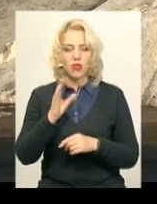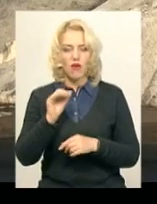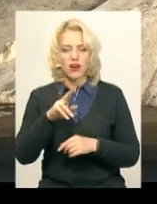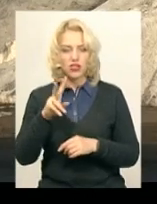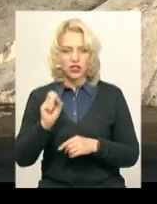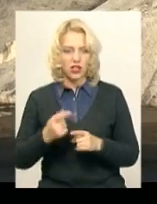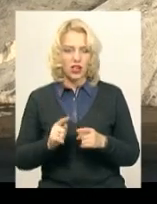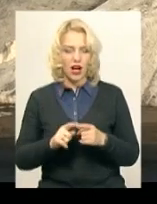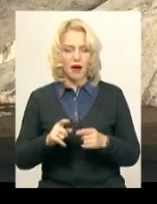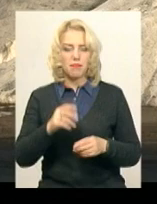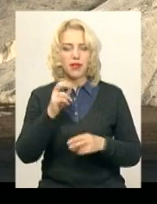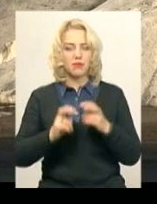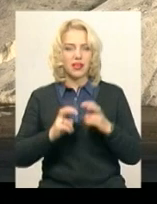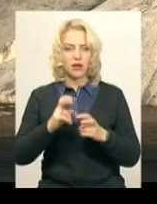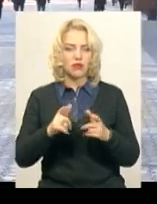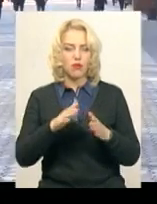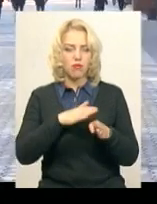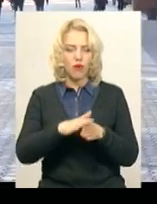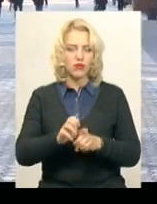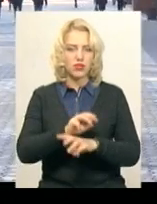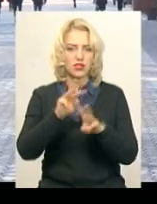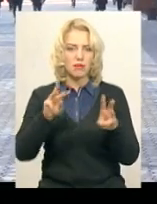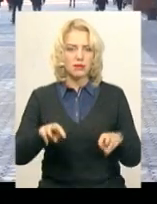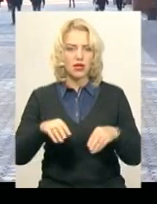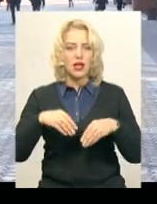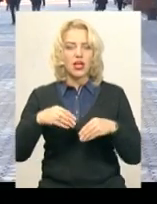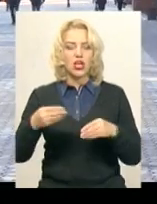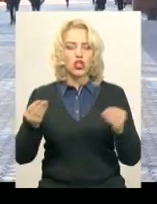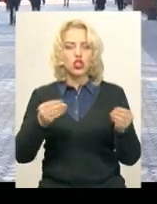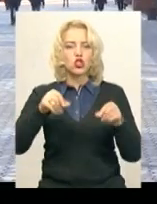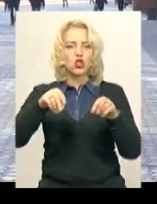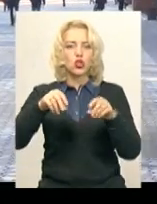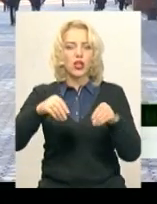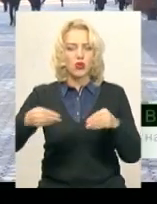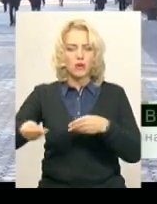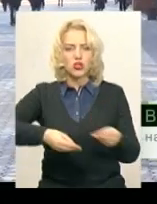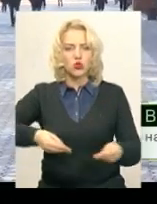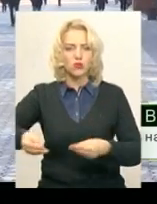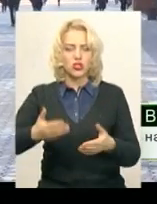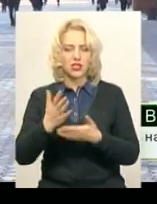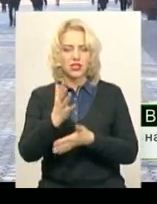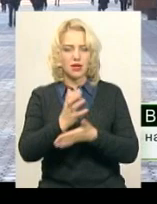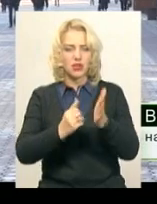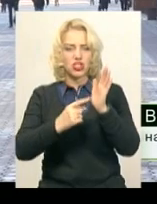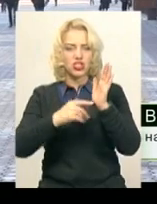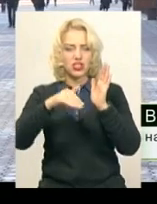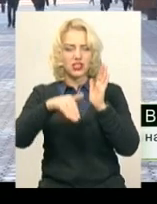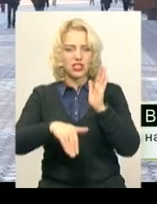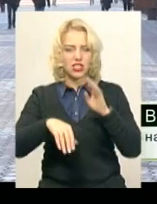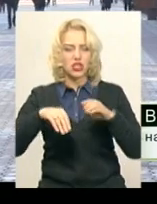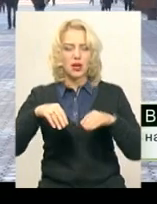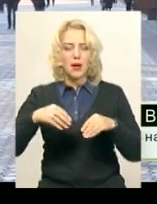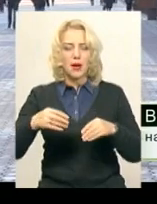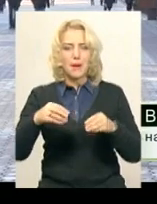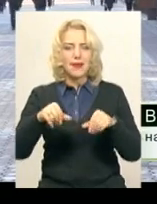повністю забезпечено соляно-піщаною сумішчю. Комунальне підприємство Бред має запасу 6 тисяч піщано-соляної сумішчі.